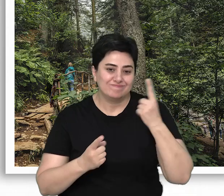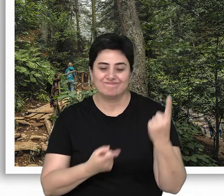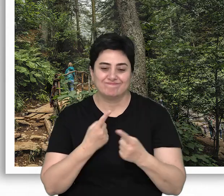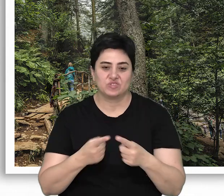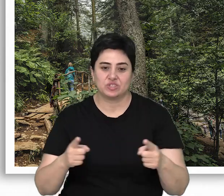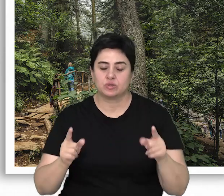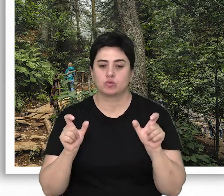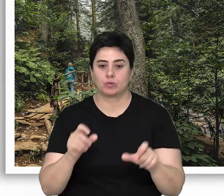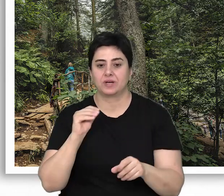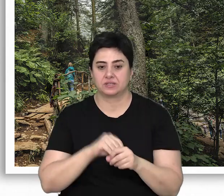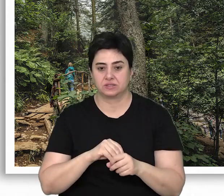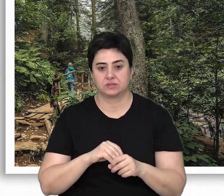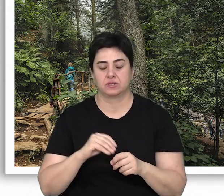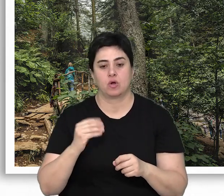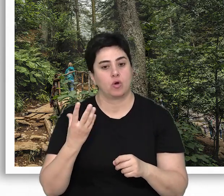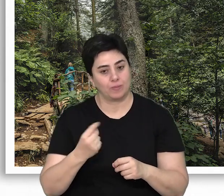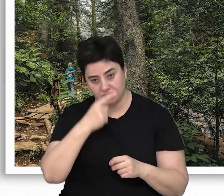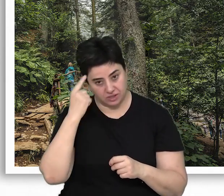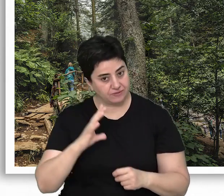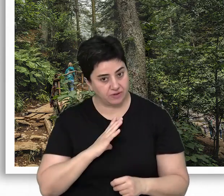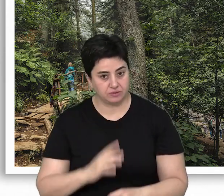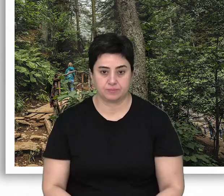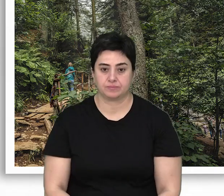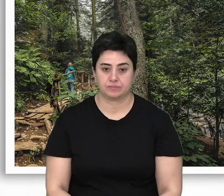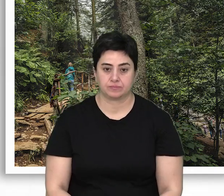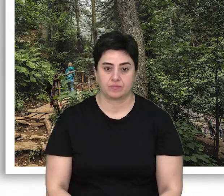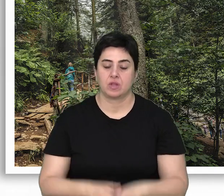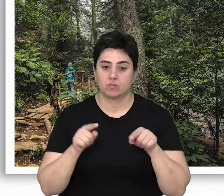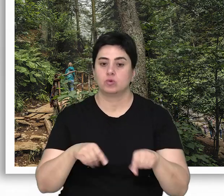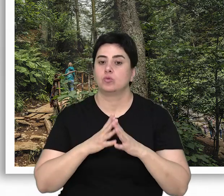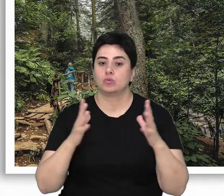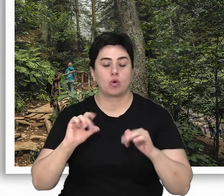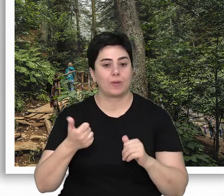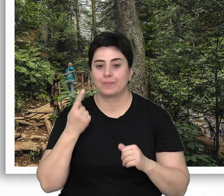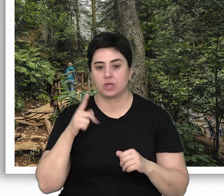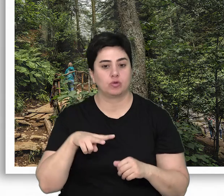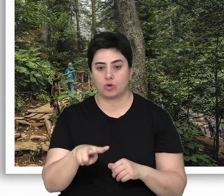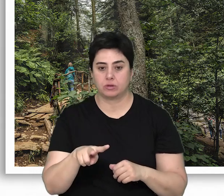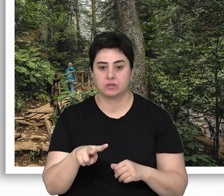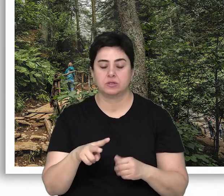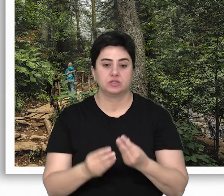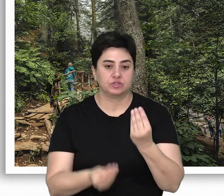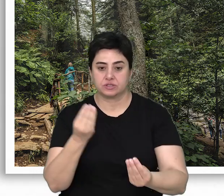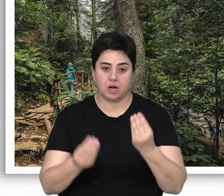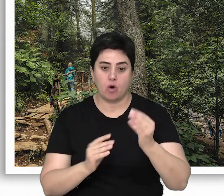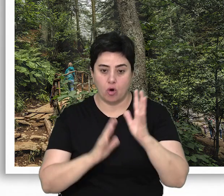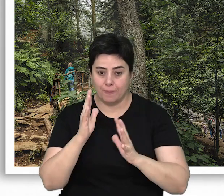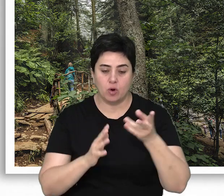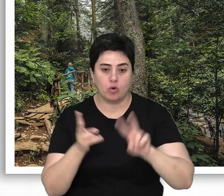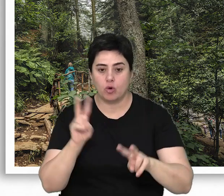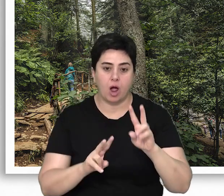biyolojik çeşitliliğin korunmasında önemli rol oynayabilir ve oynamalıdır. Bunun en önemli yollarından biri, üretim